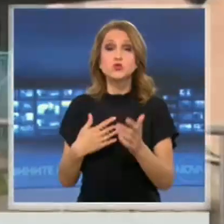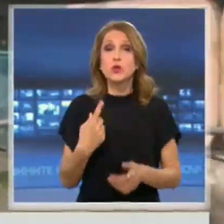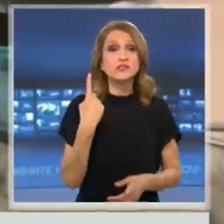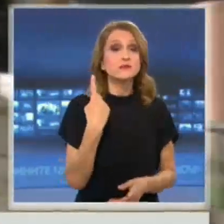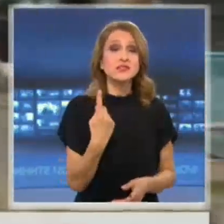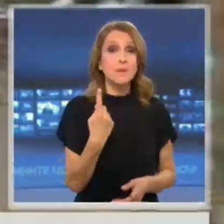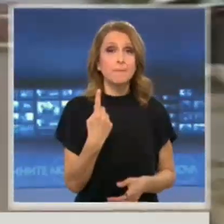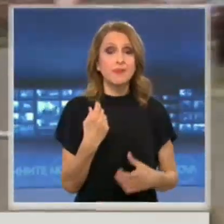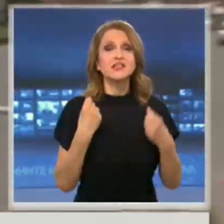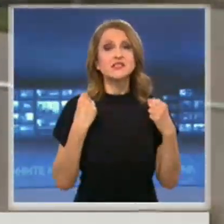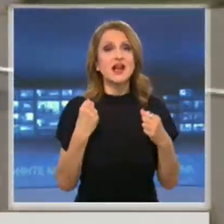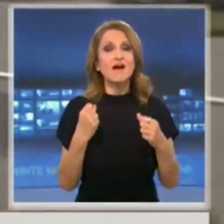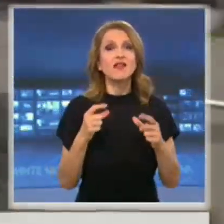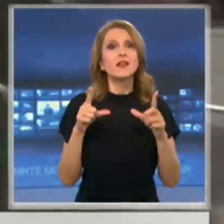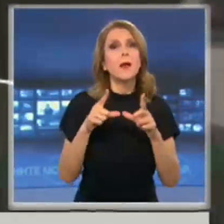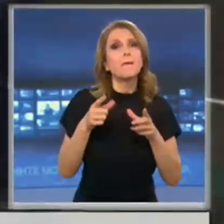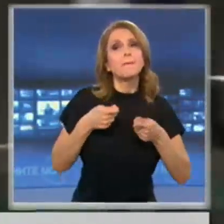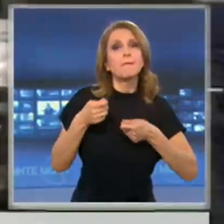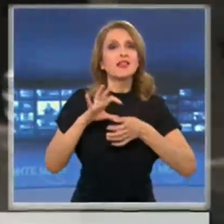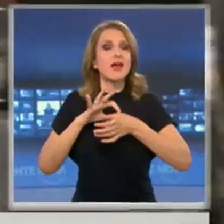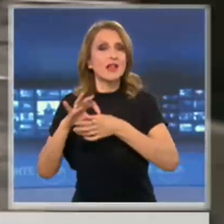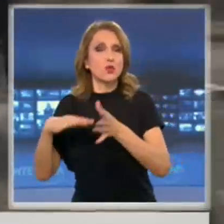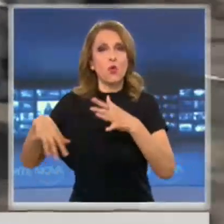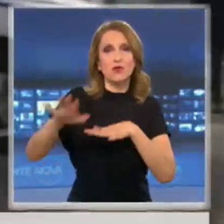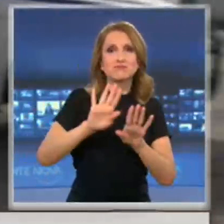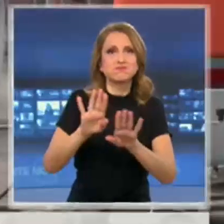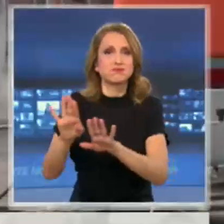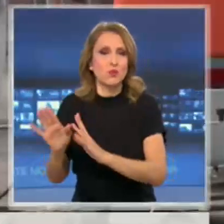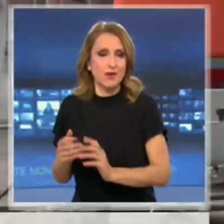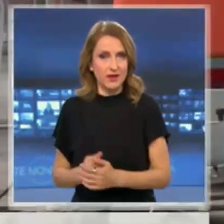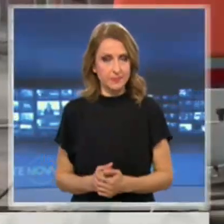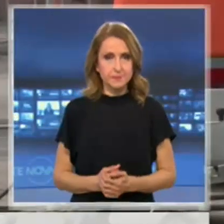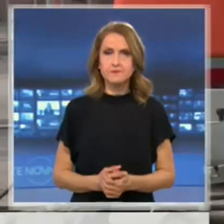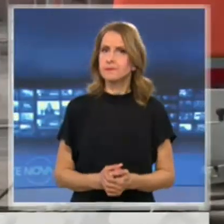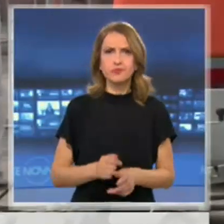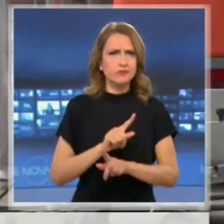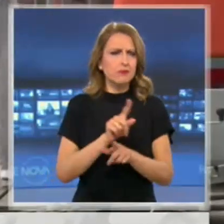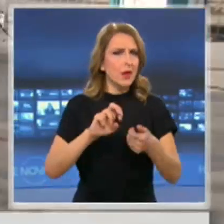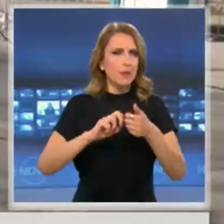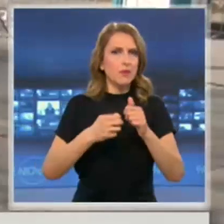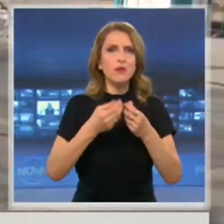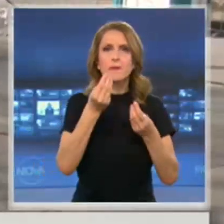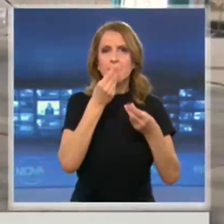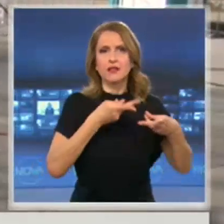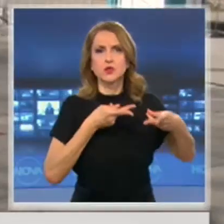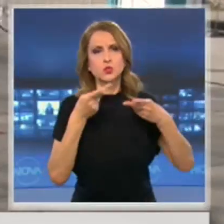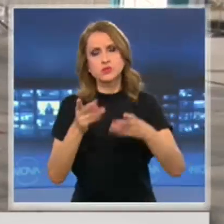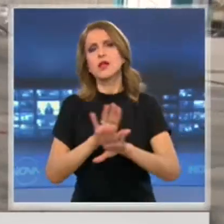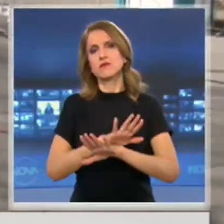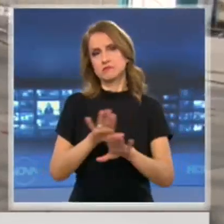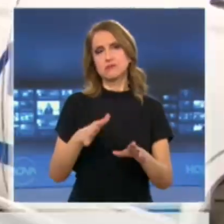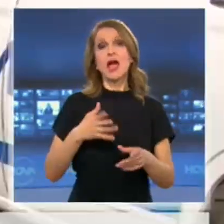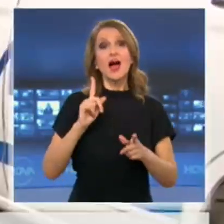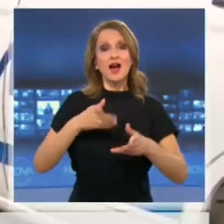здравен медиатор. Няма друг здравен медиатор, освен нея. Няма проблеми с доставките на храни в квартала. А по улиците в него ще